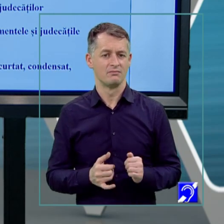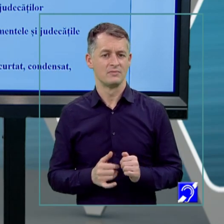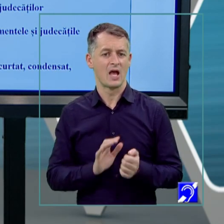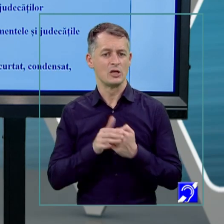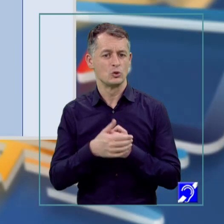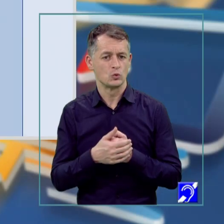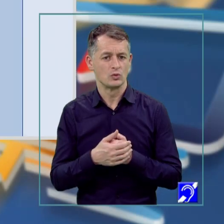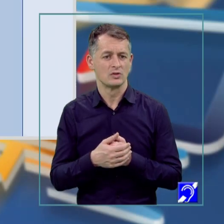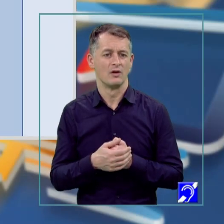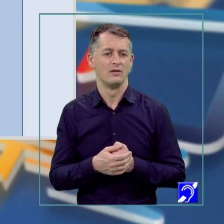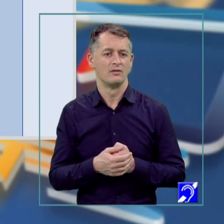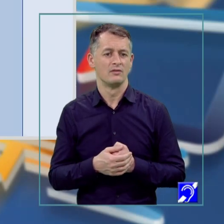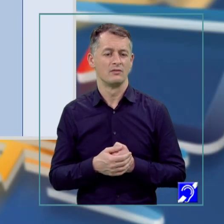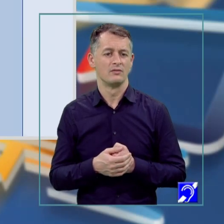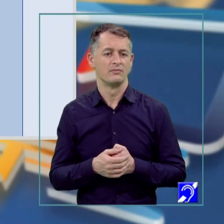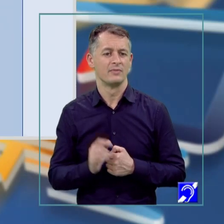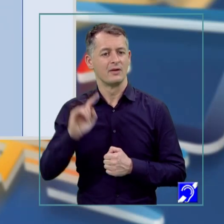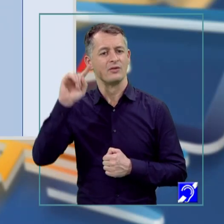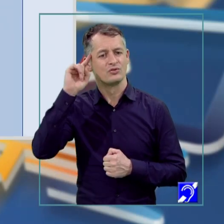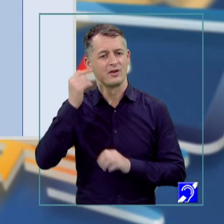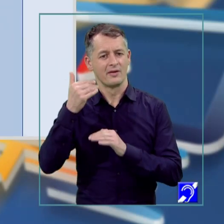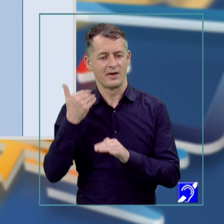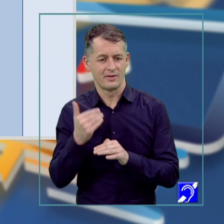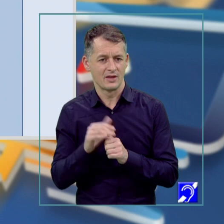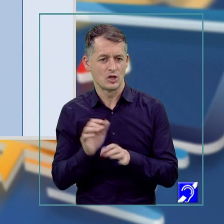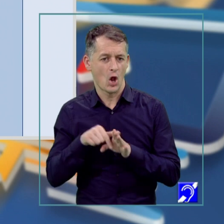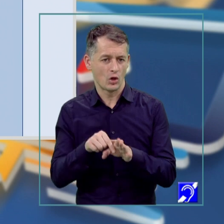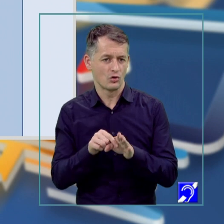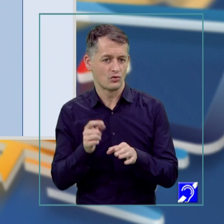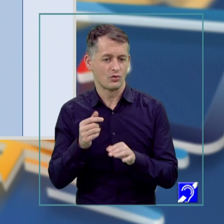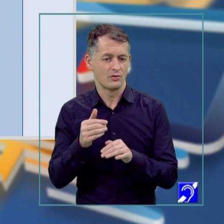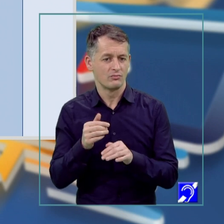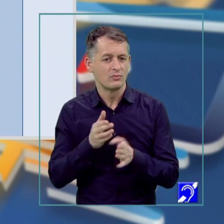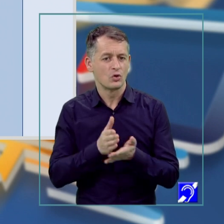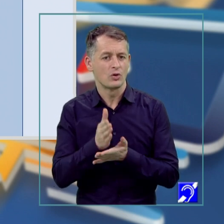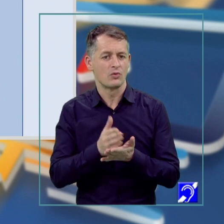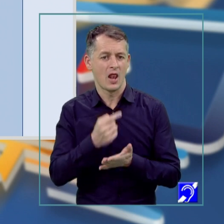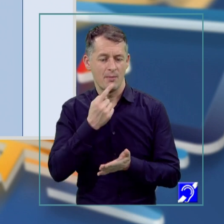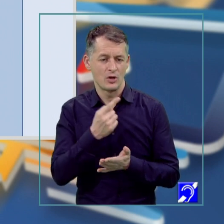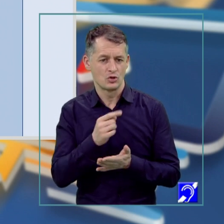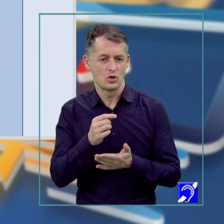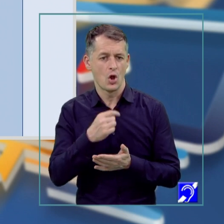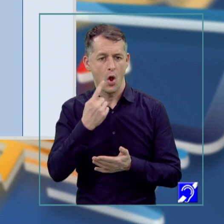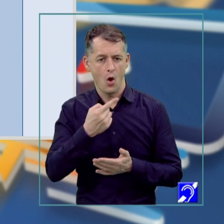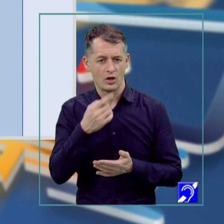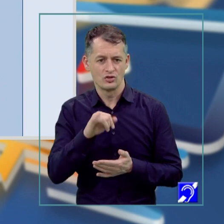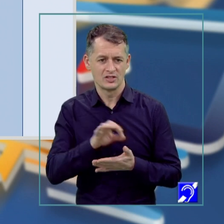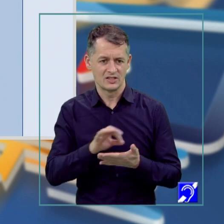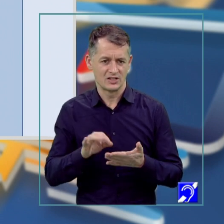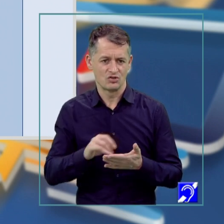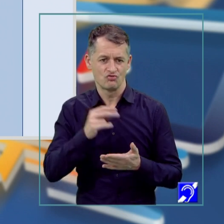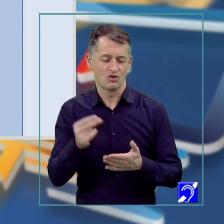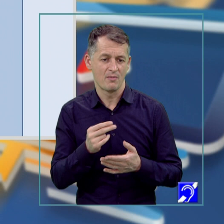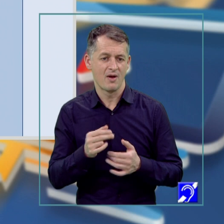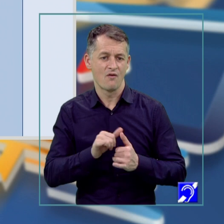ascuns, asonor, anticipează și coordonează întotdeauna limbajul oral și scris, este cea mai evoluată formă a